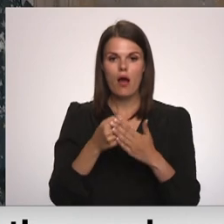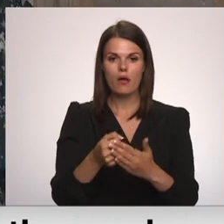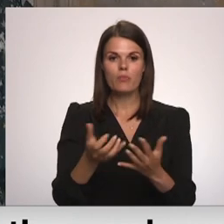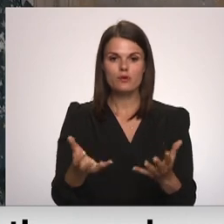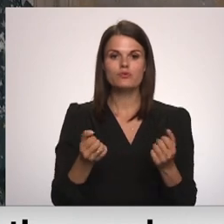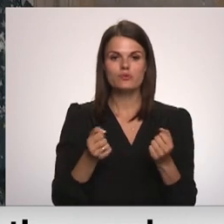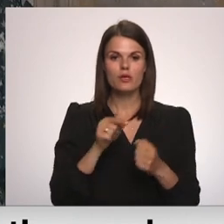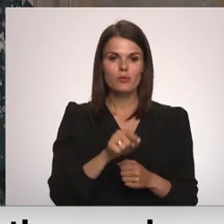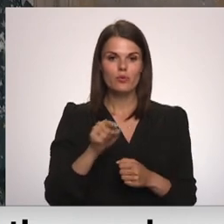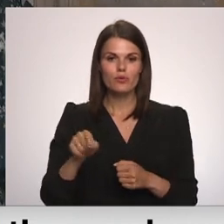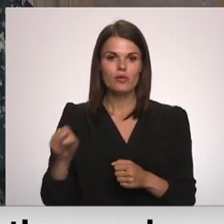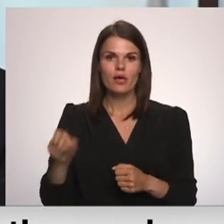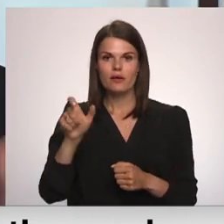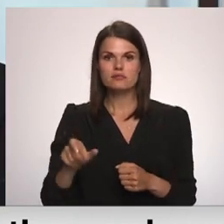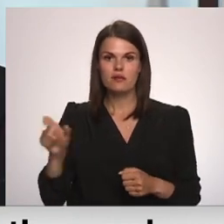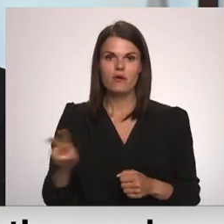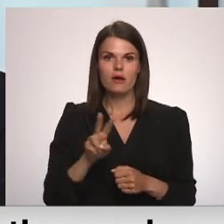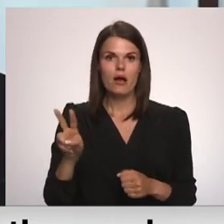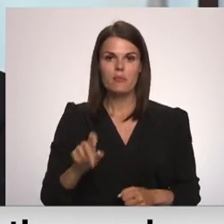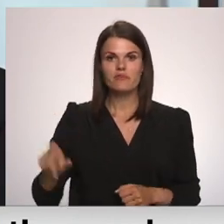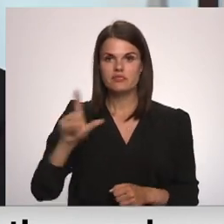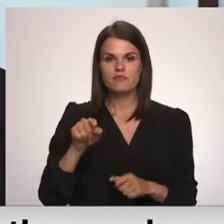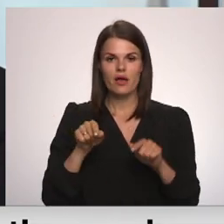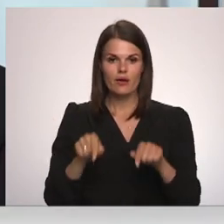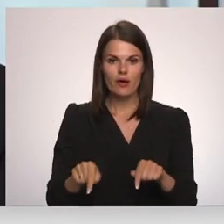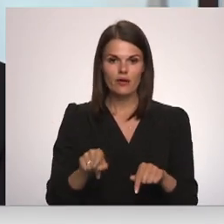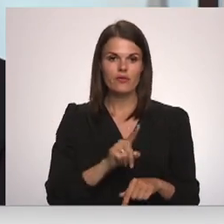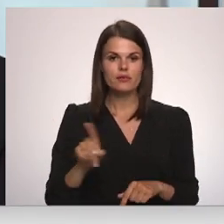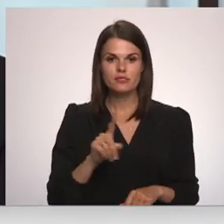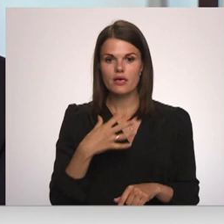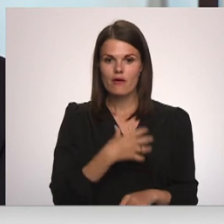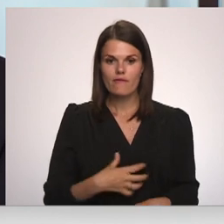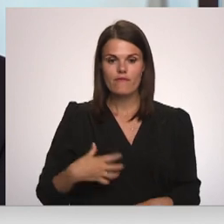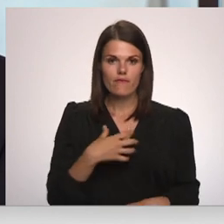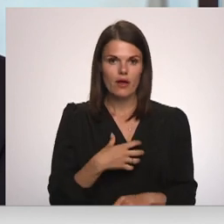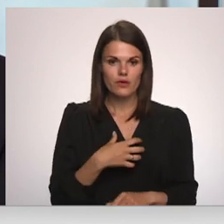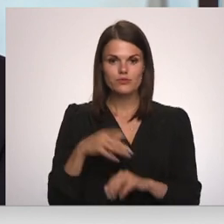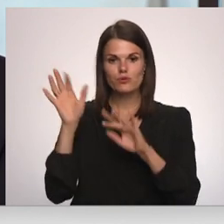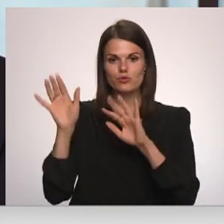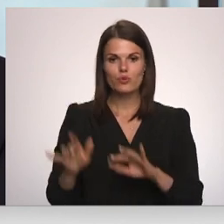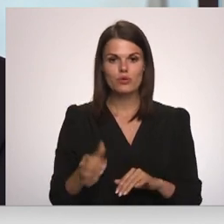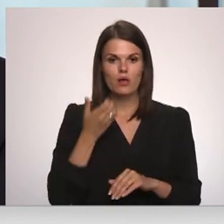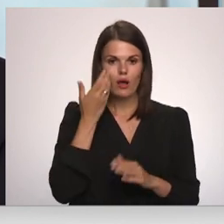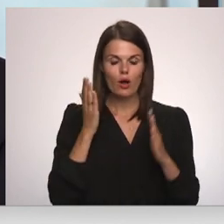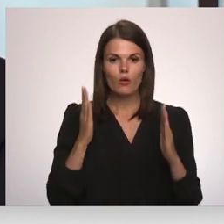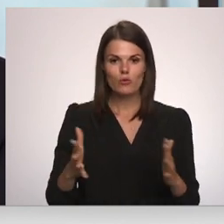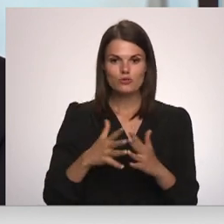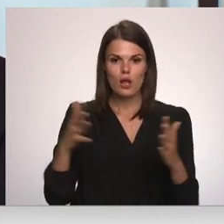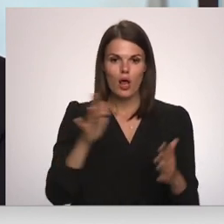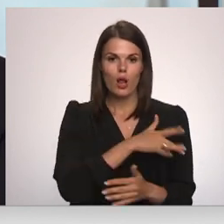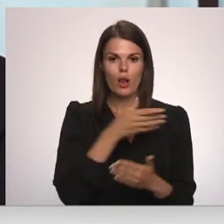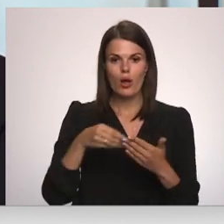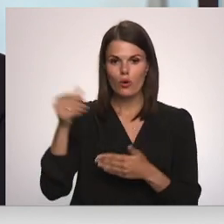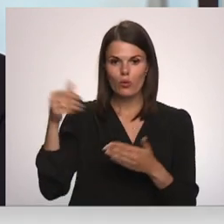kuriem tas ir visvairāk nepieciešams. Rudenī, kad nāks tiešām šie lielie rēķini, tad